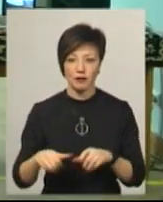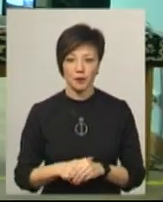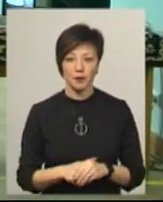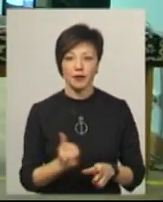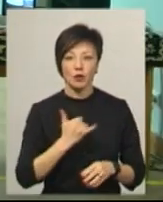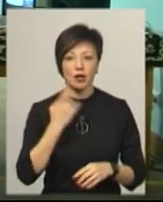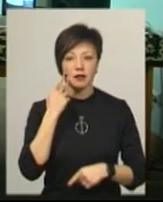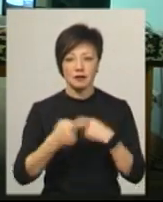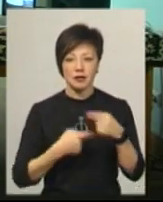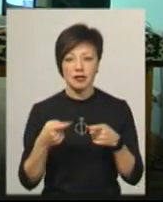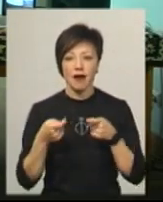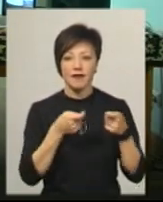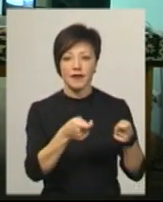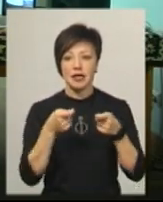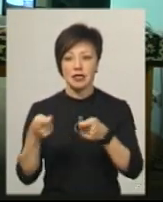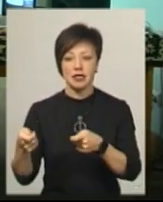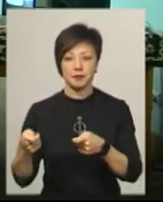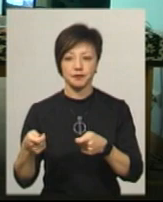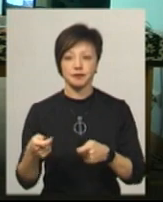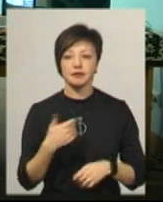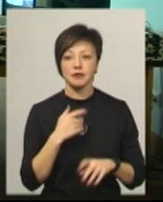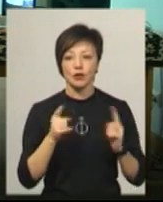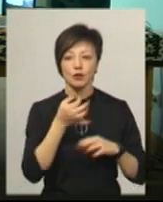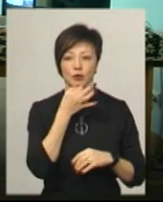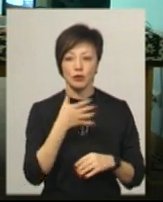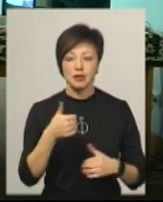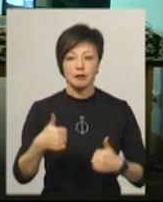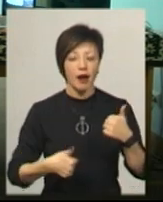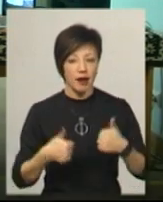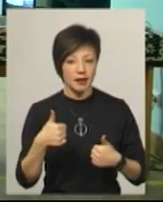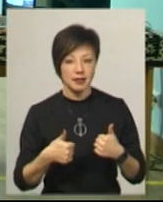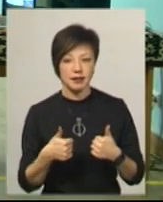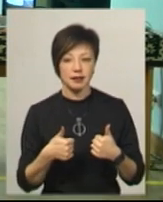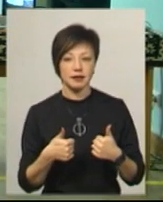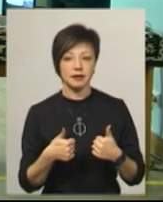У нас весь час виїзди, а мені дуже подобається змагатись.